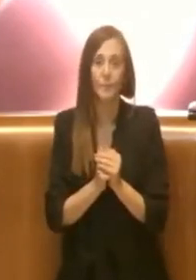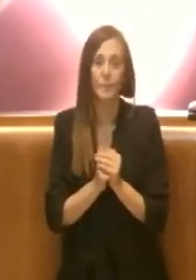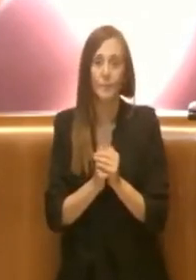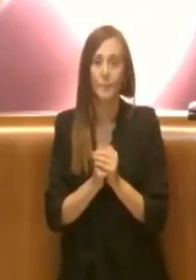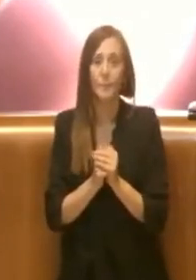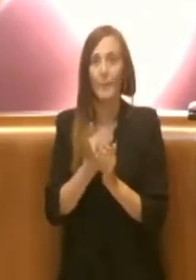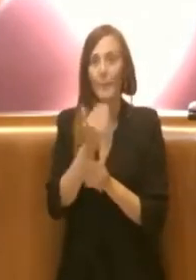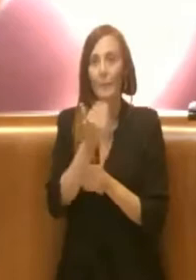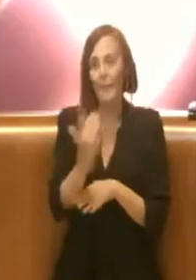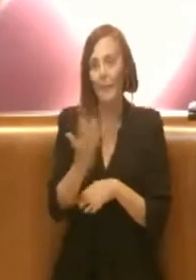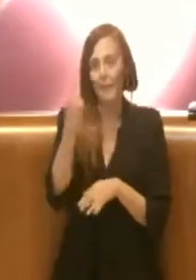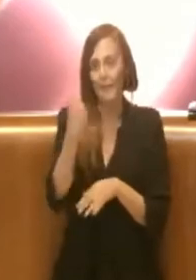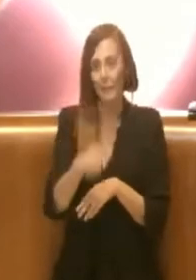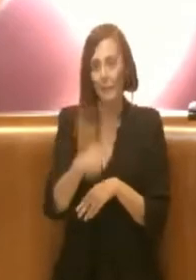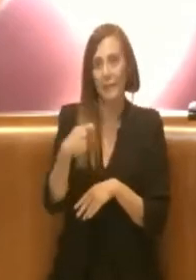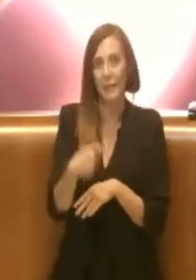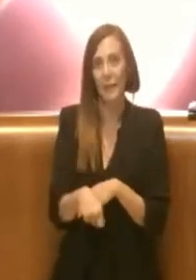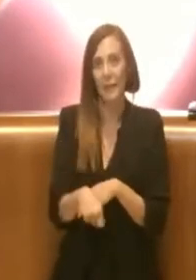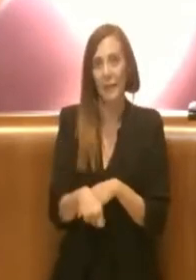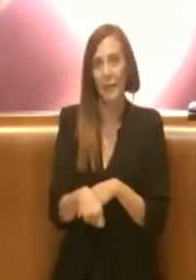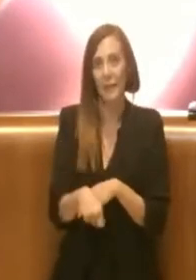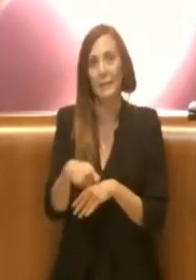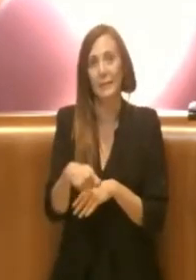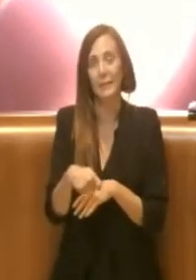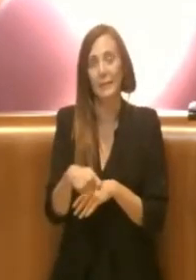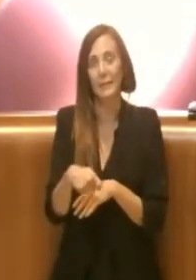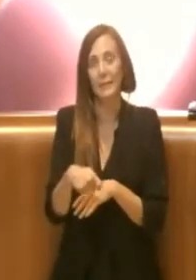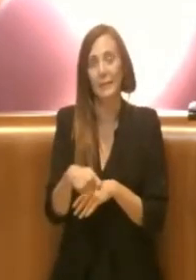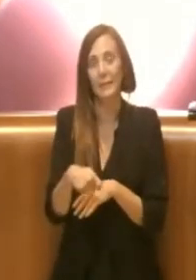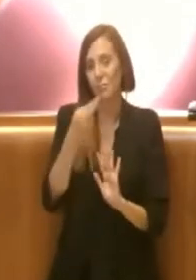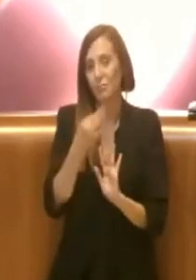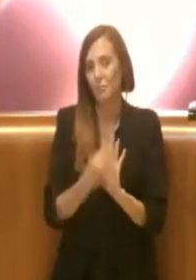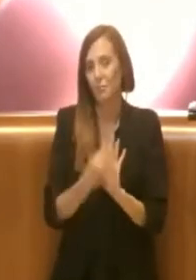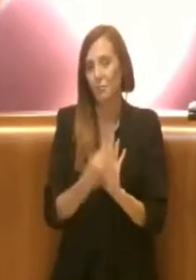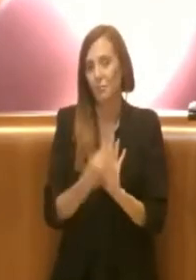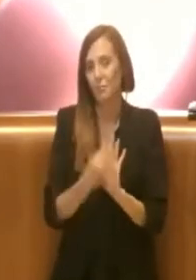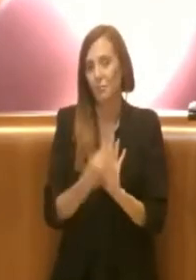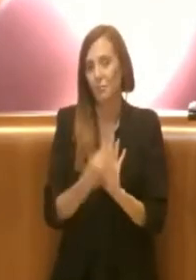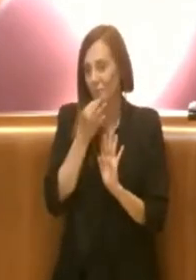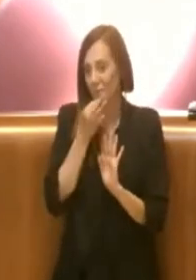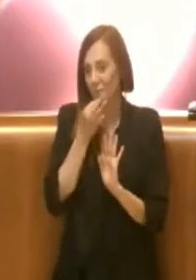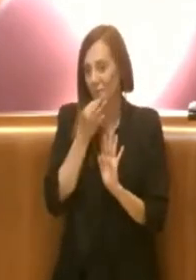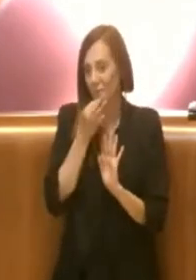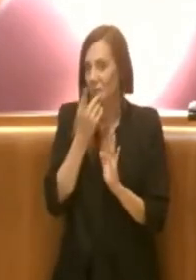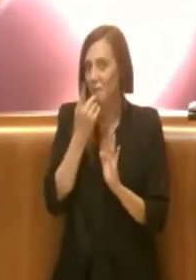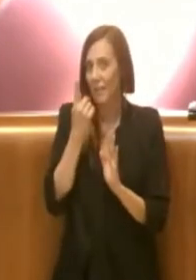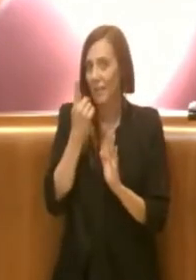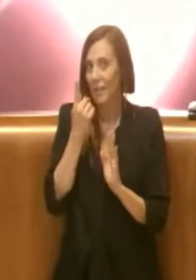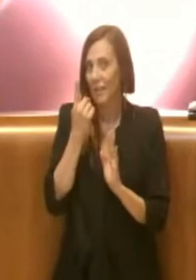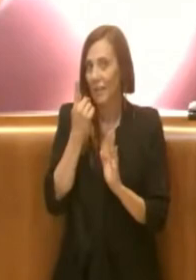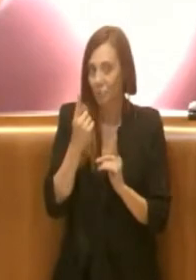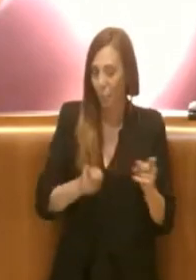Grazie Presidente, con questo regolamento sicuramente si chiude una fase un po'